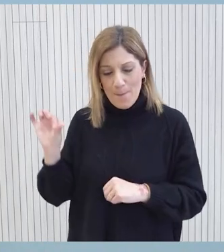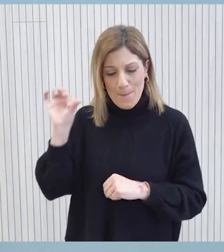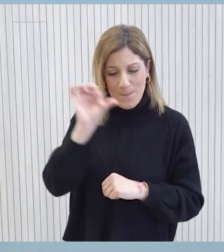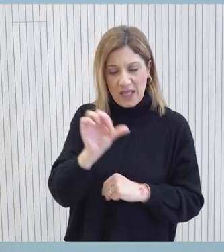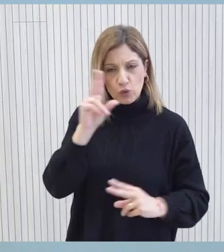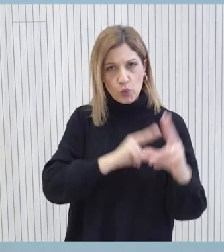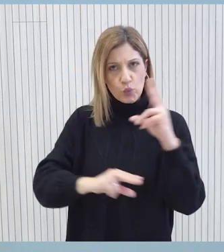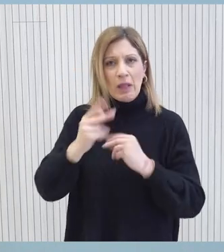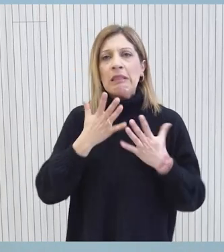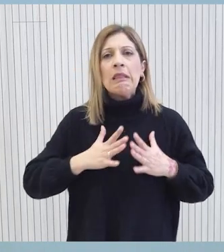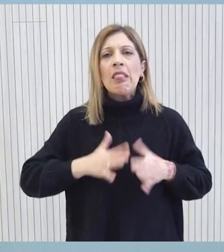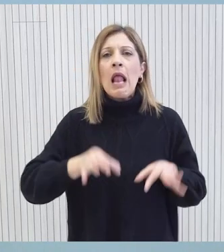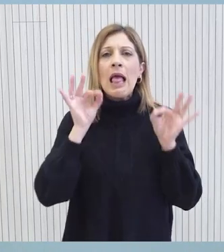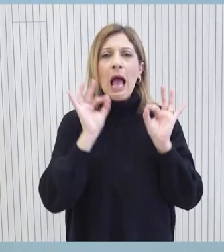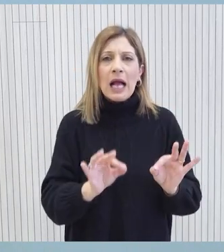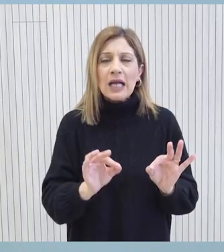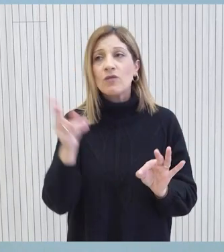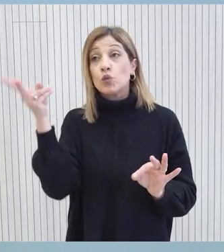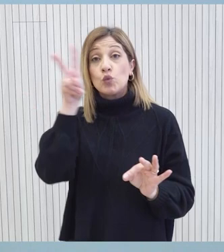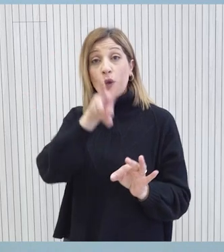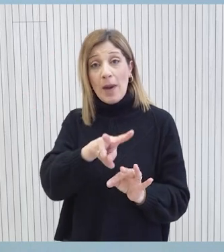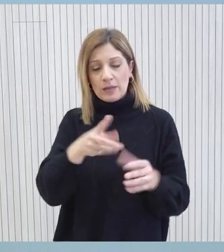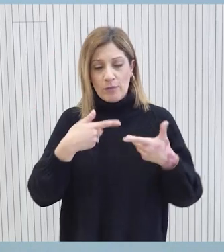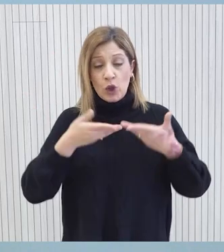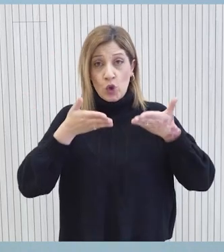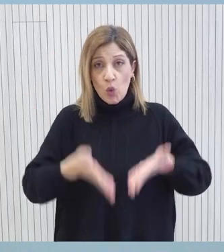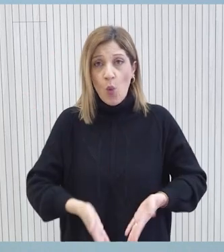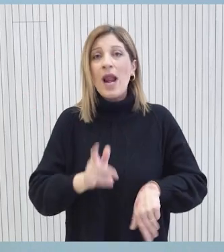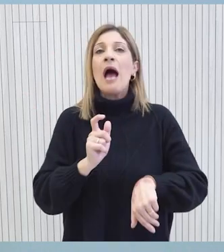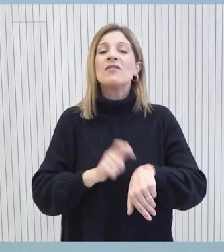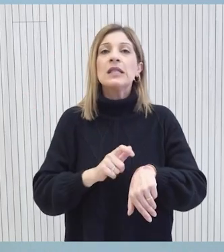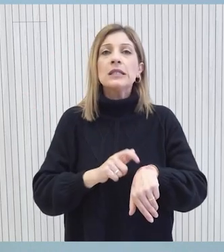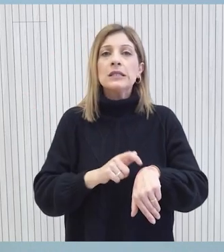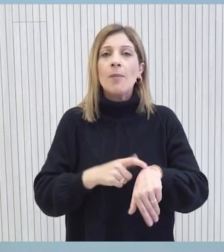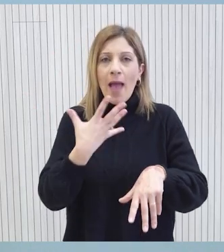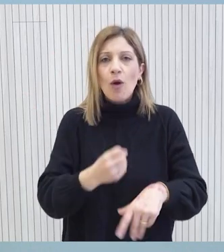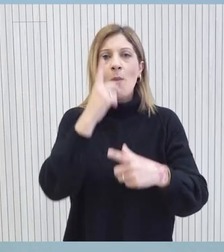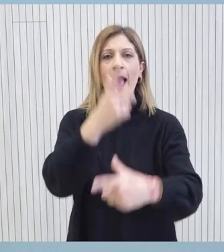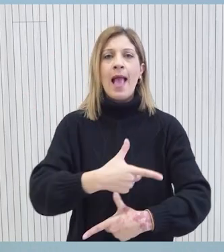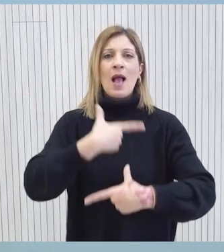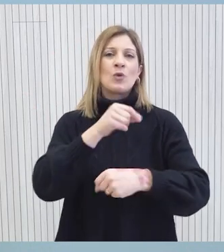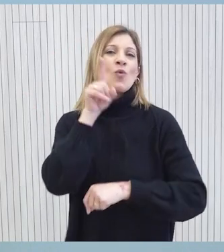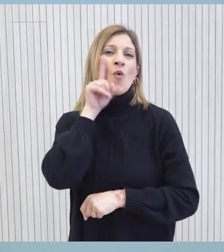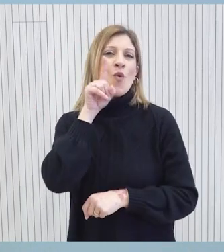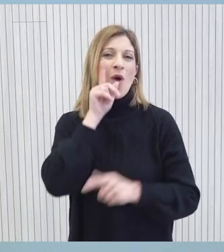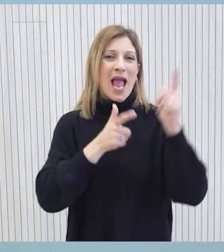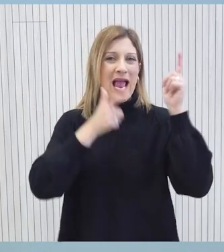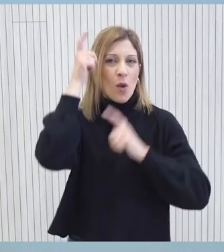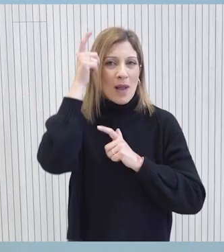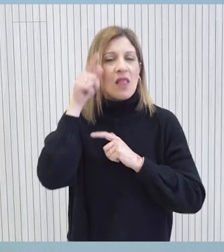διαδικασία όπου έχει διοριστεί προσωπική απεσταλμένη του Γενικού Γραμματέα των ΗΕΝ ακριβώς για να διερευνήσει τις προϋποθέσεις για πανέα αξιδόν διαπραγματεύσεων.